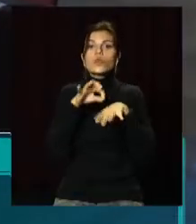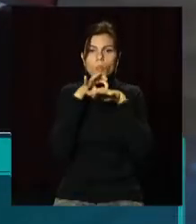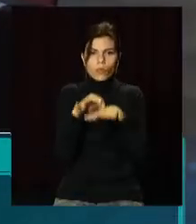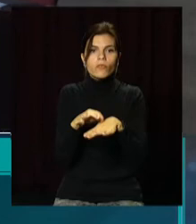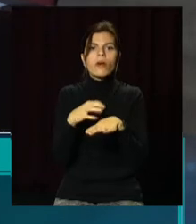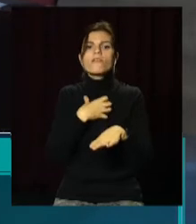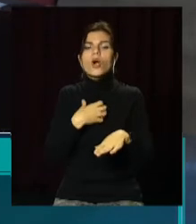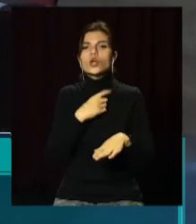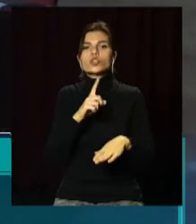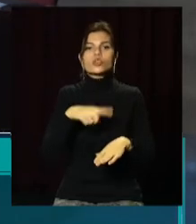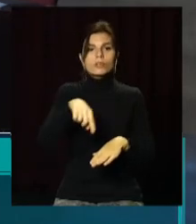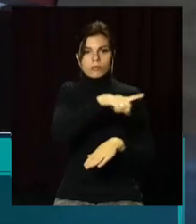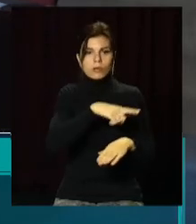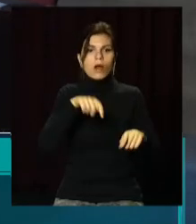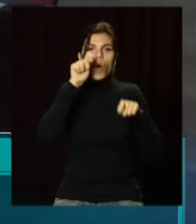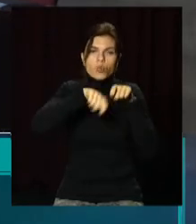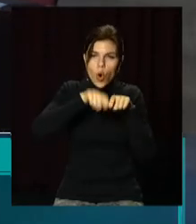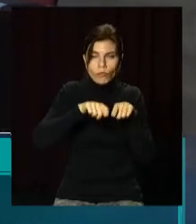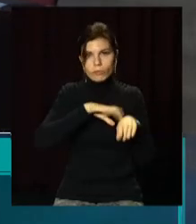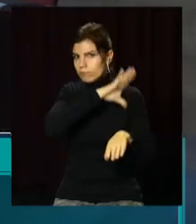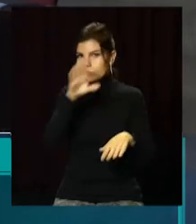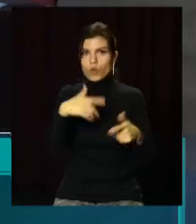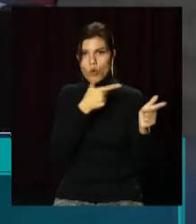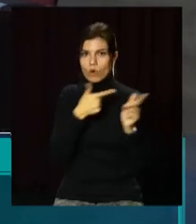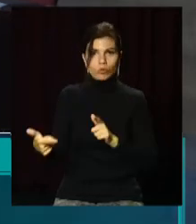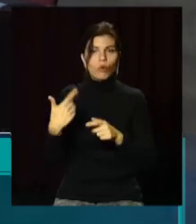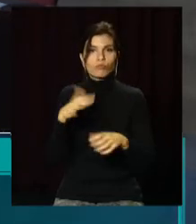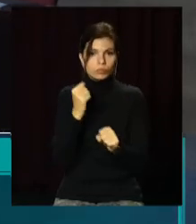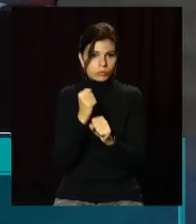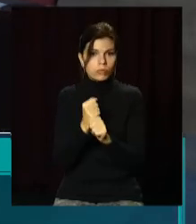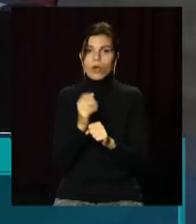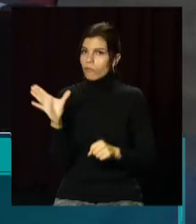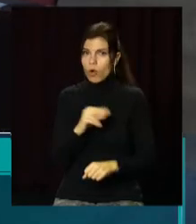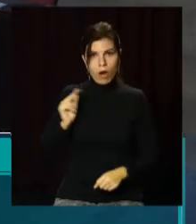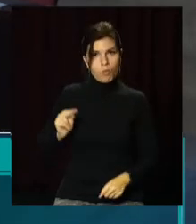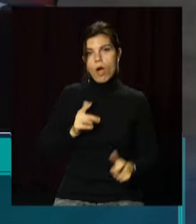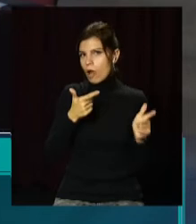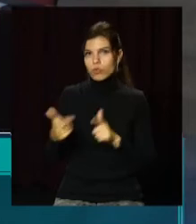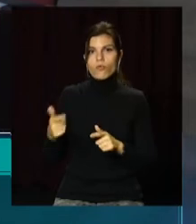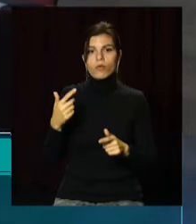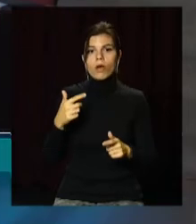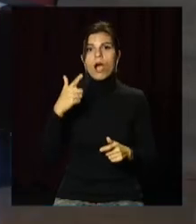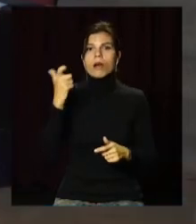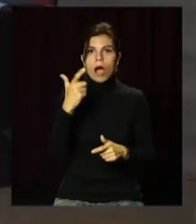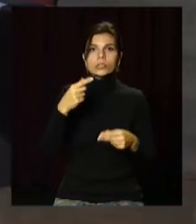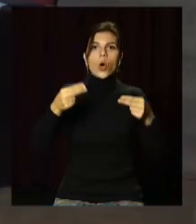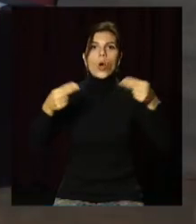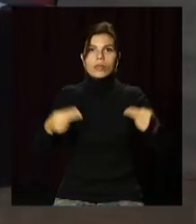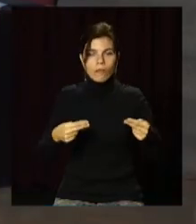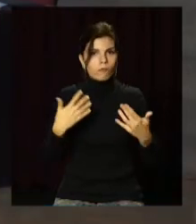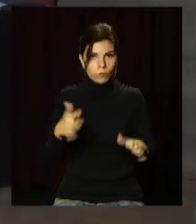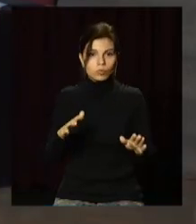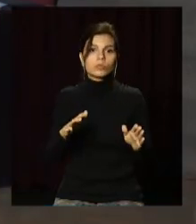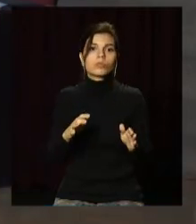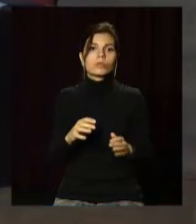стосовно роботи станції, всі питання обладнання проведені. Гідравліка проведена, все працює, все готове до запуску. Газові контракти теж заключаються, в